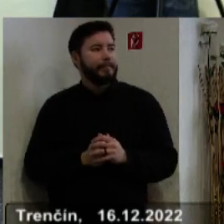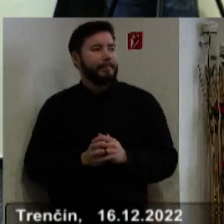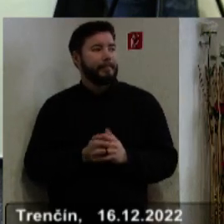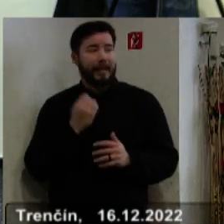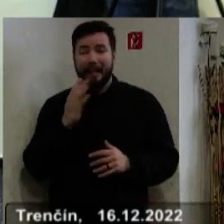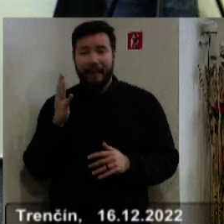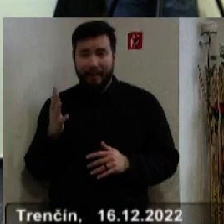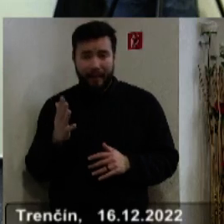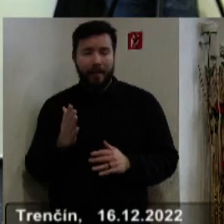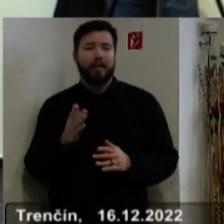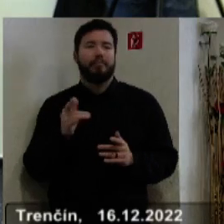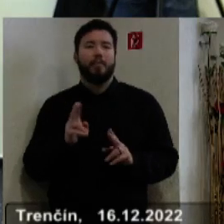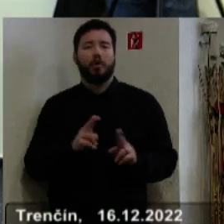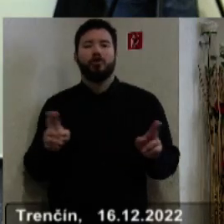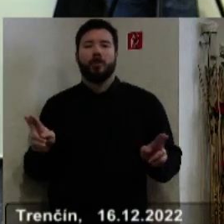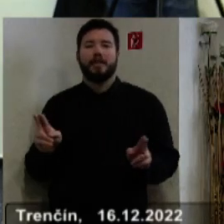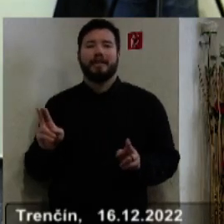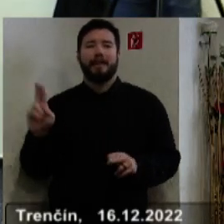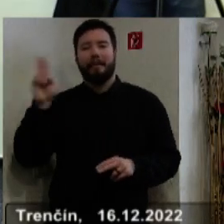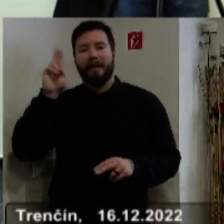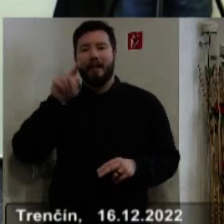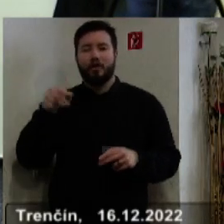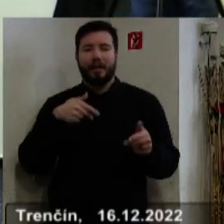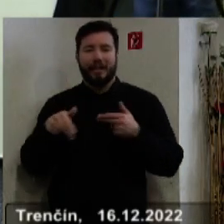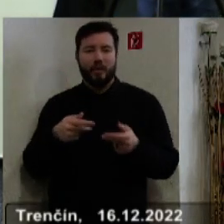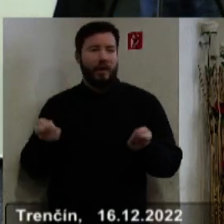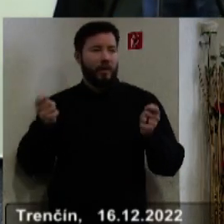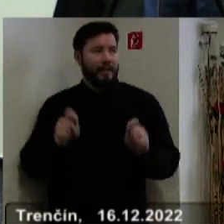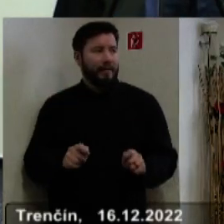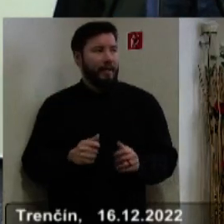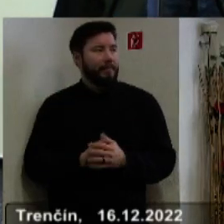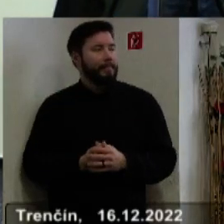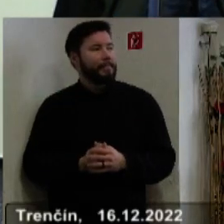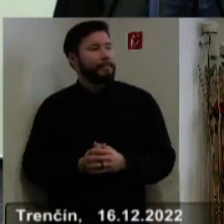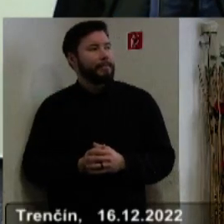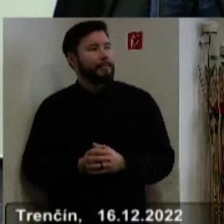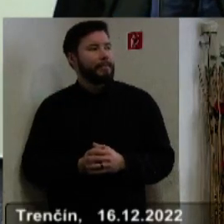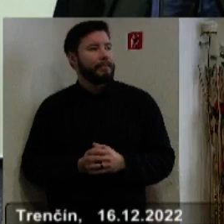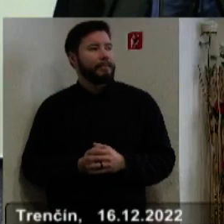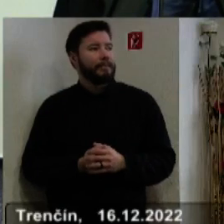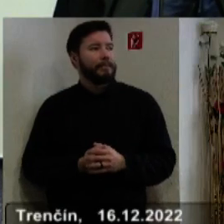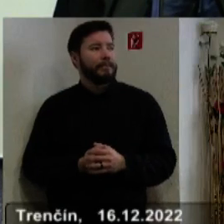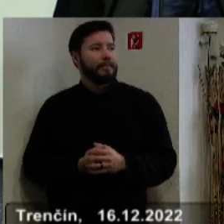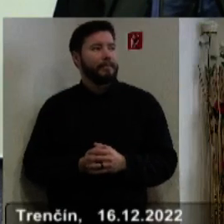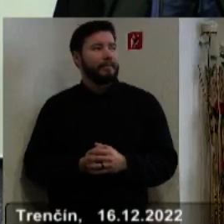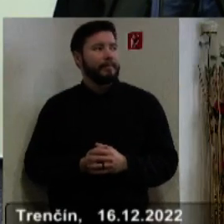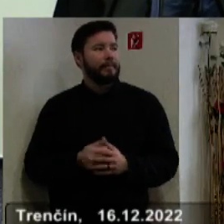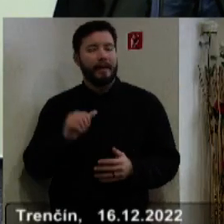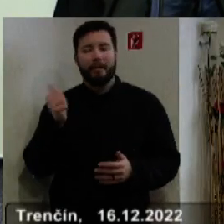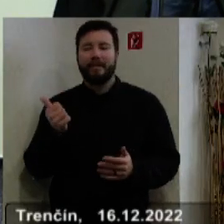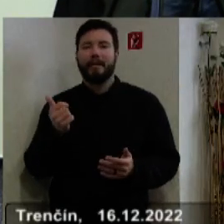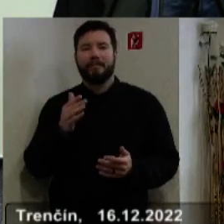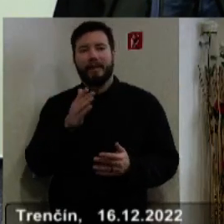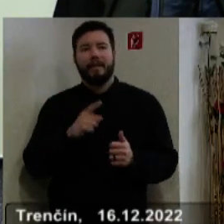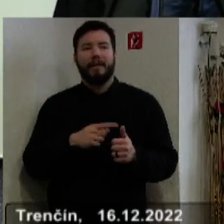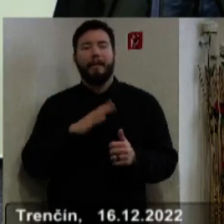Ak nikto, uzatvorám možnosť hlasiť sa do diskusie a najskôr budeme hlasovať o pozmeňovacom návrhu, o pozmeňovacom návrhu